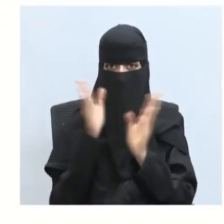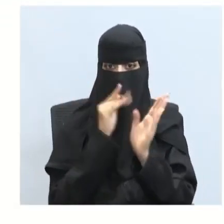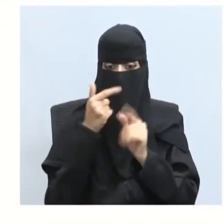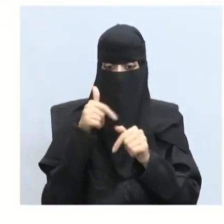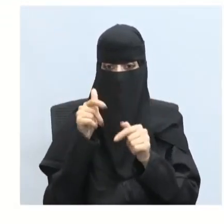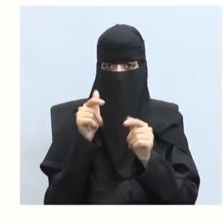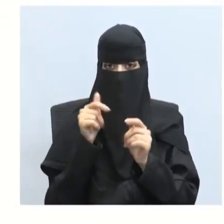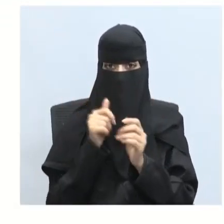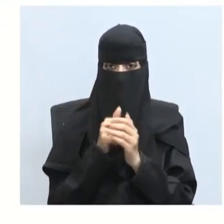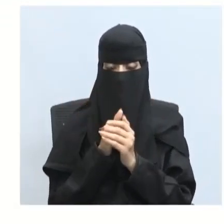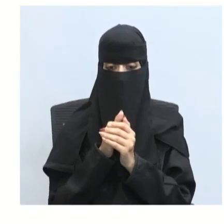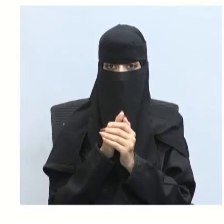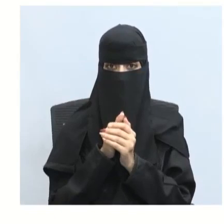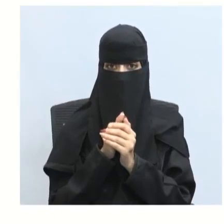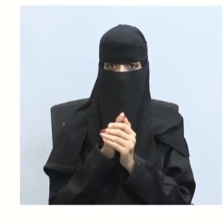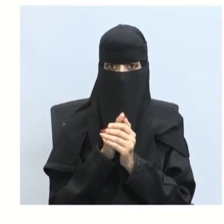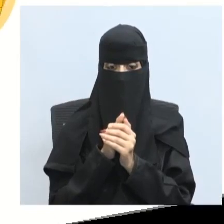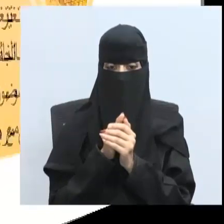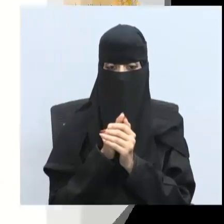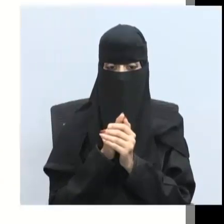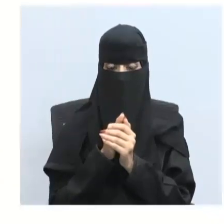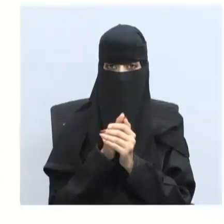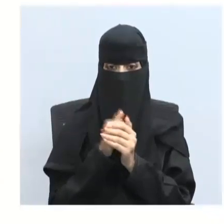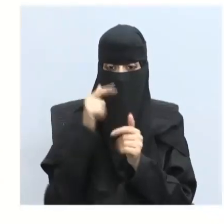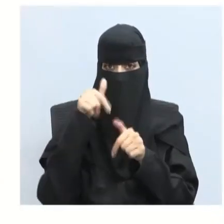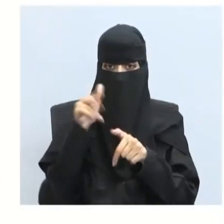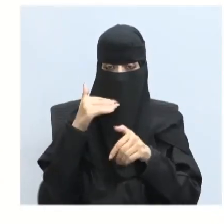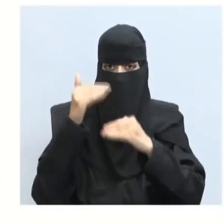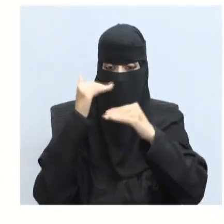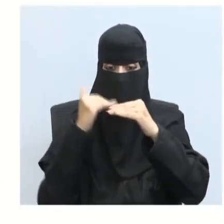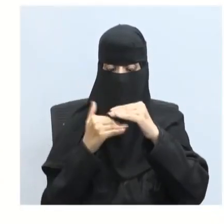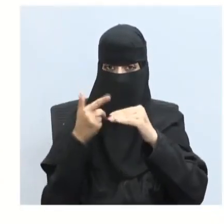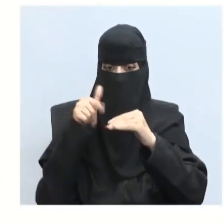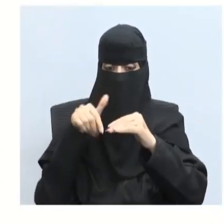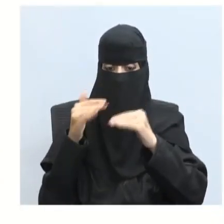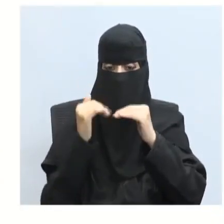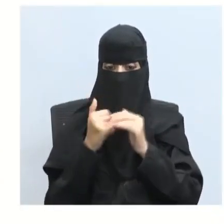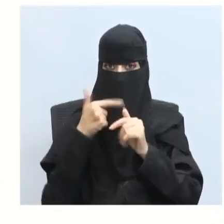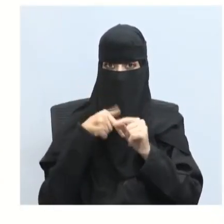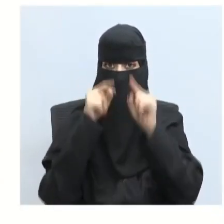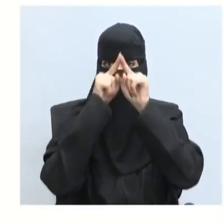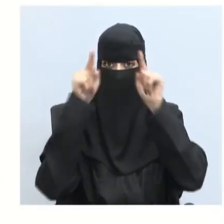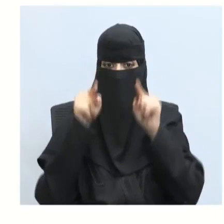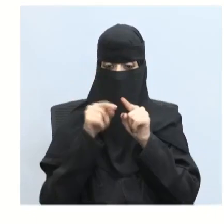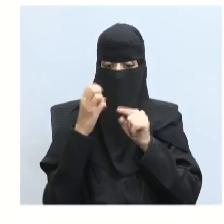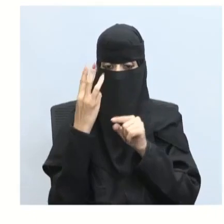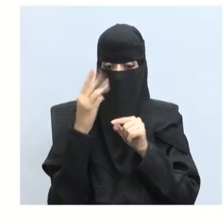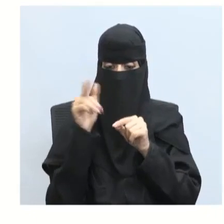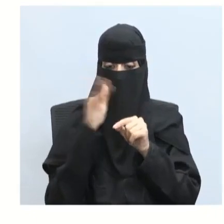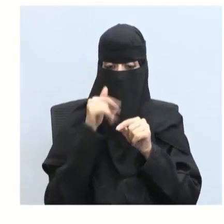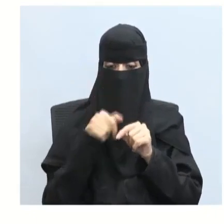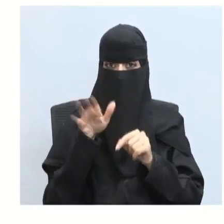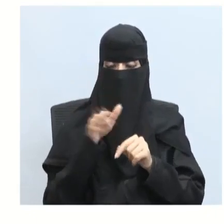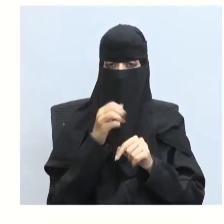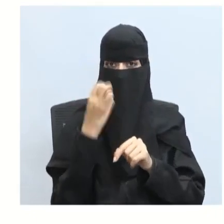إذن ستقل إذن ستقل فتقل لماذا؟ تقل مربع الثلاثة تقل